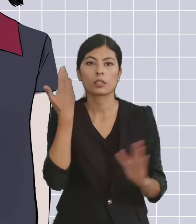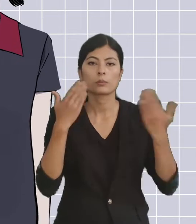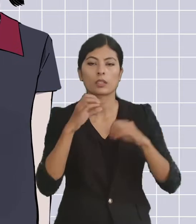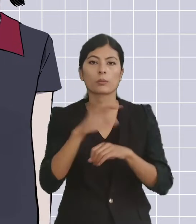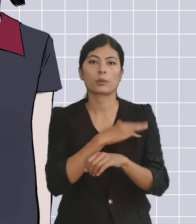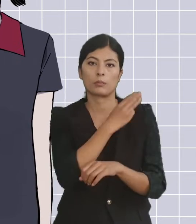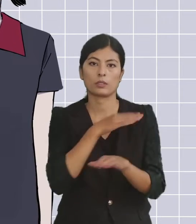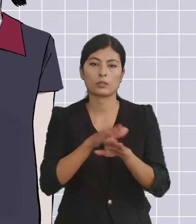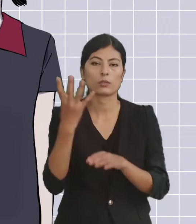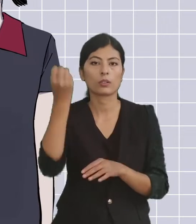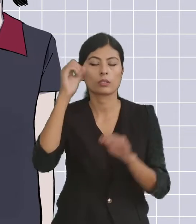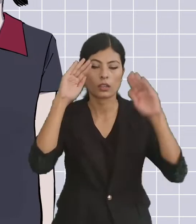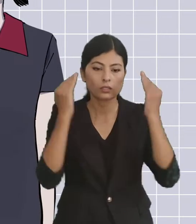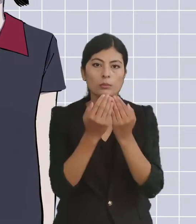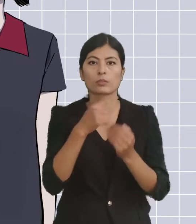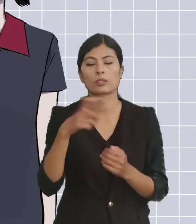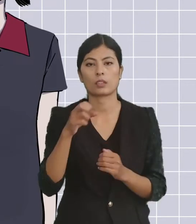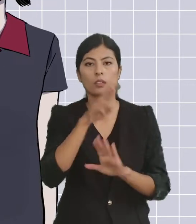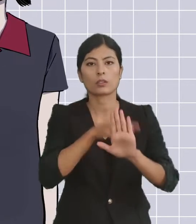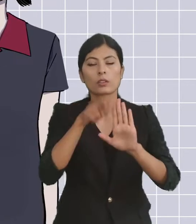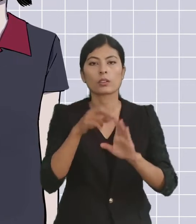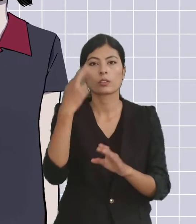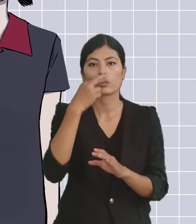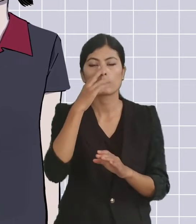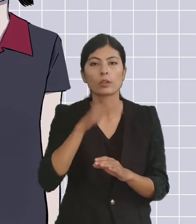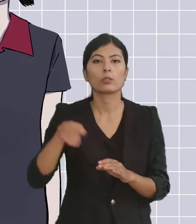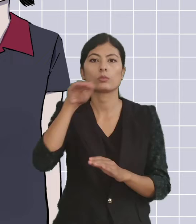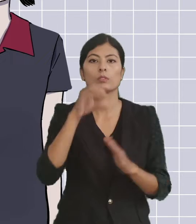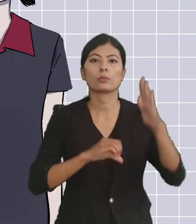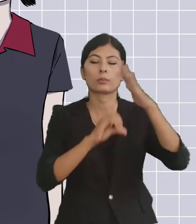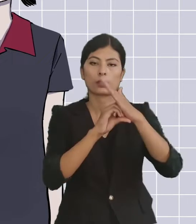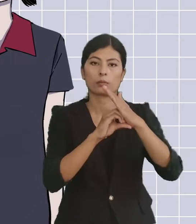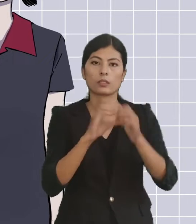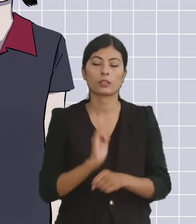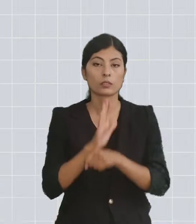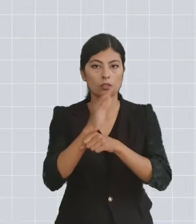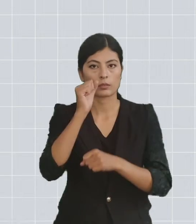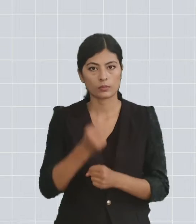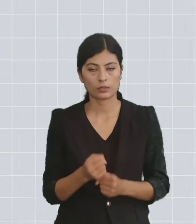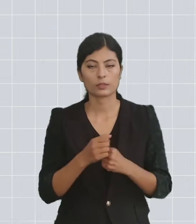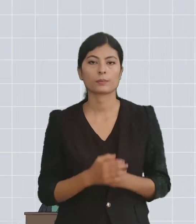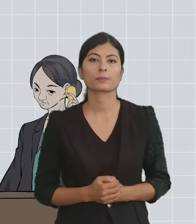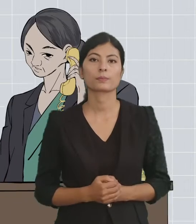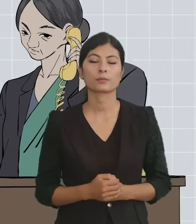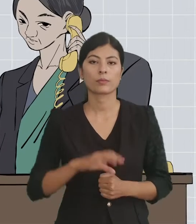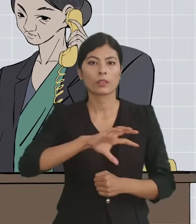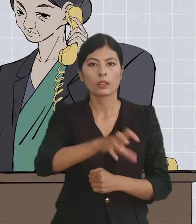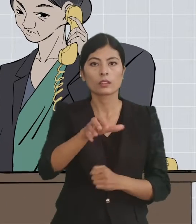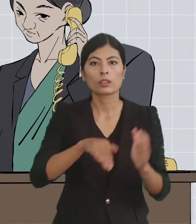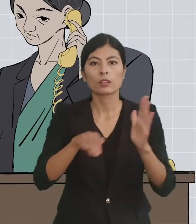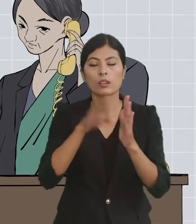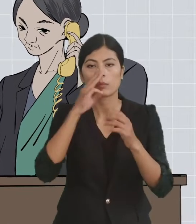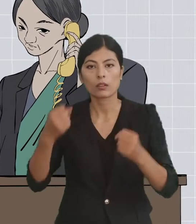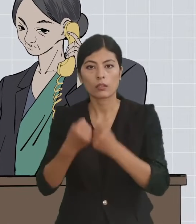अन्यल्लाइंगिक हिंसा प्रभावित के अधिकार के समरक्षन के लेल रननितिक रूप में उच प्रात्मिक्ता के साथ क्रियासिल रहेके इस्थानिये तो में